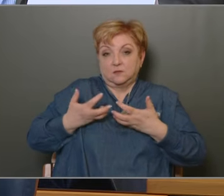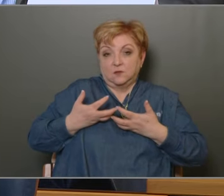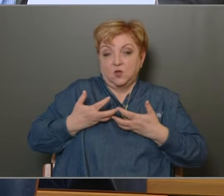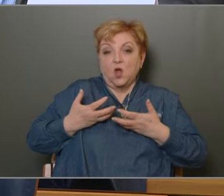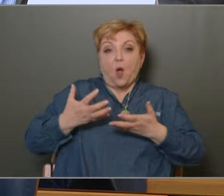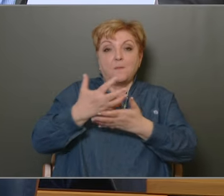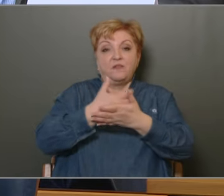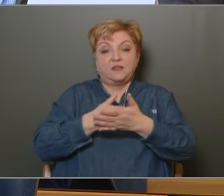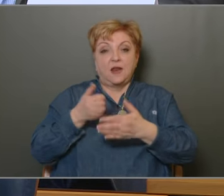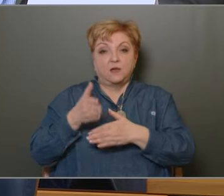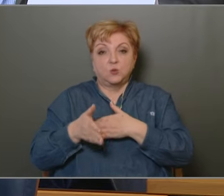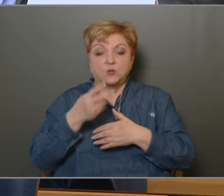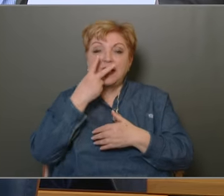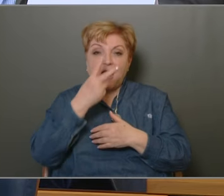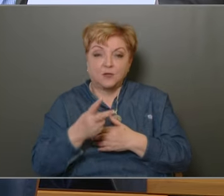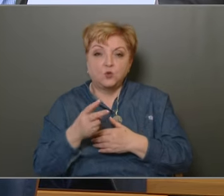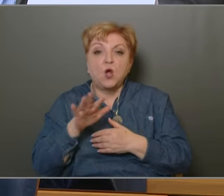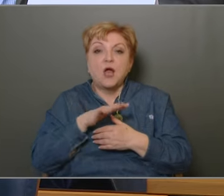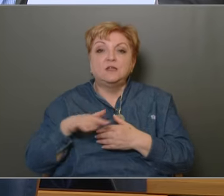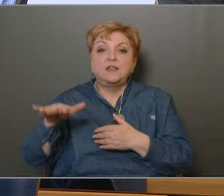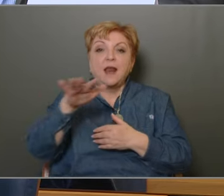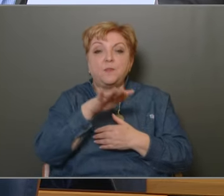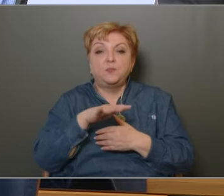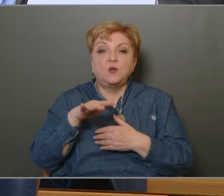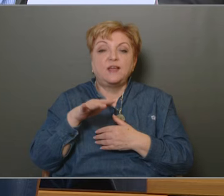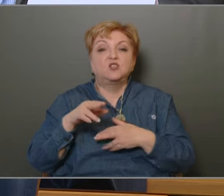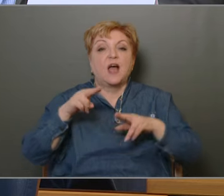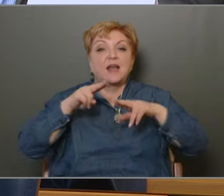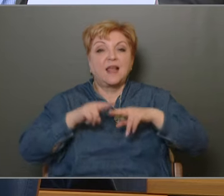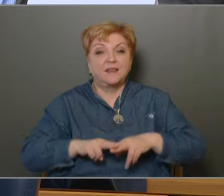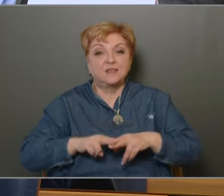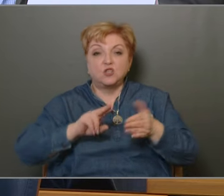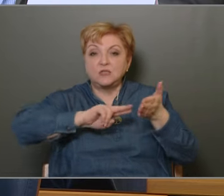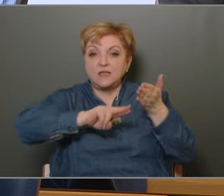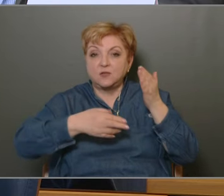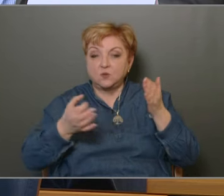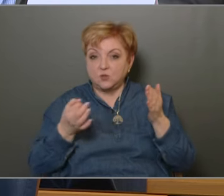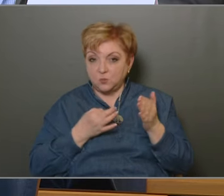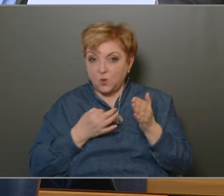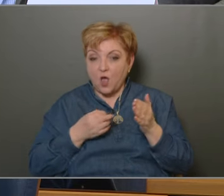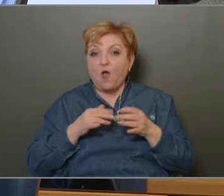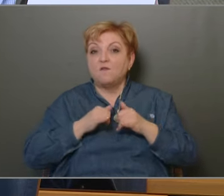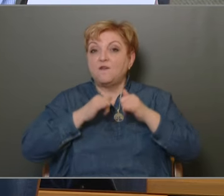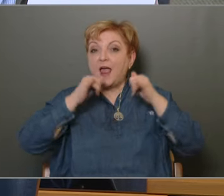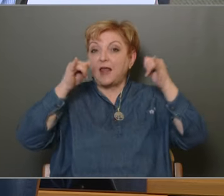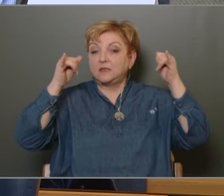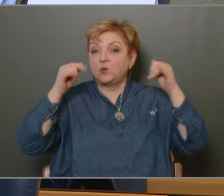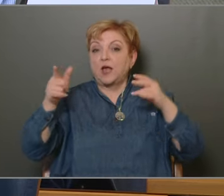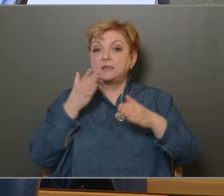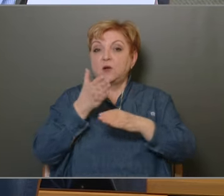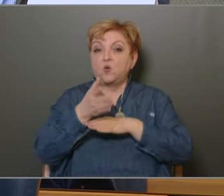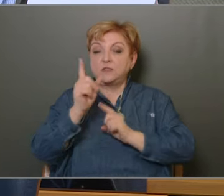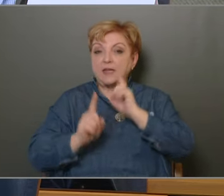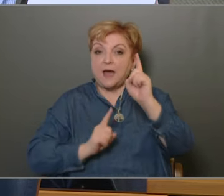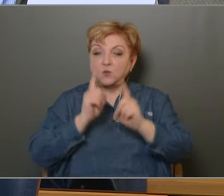bevételek között. Ezt látjuk a településrendezési szerződésekből. A fejlesztők ezzel az összeggel járultak